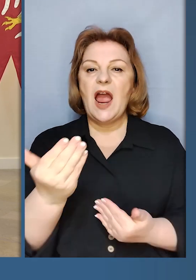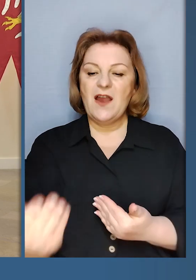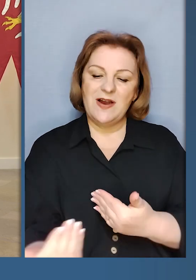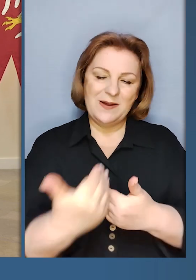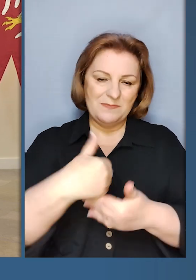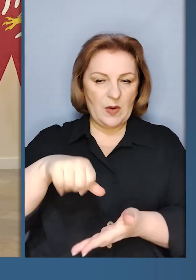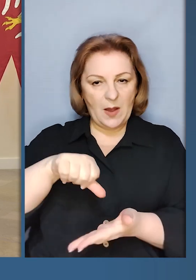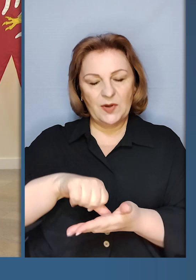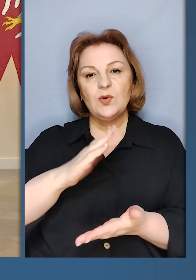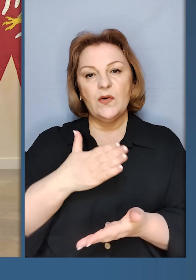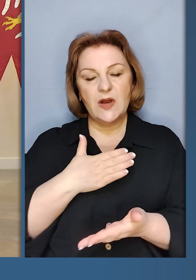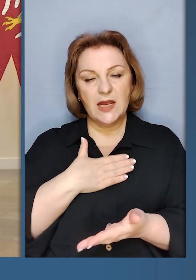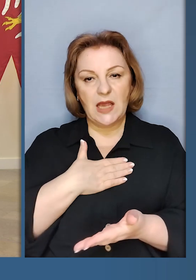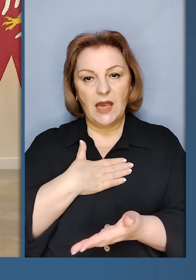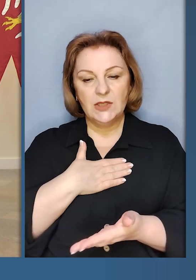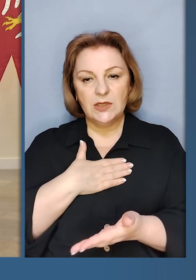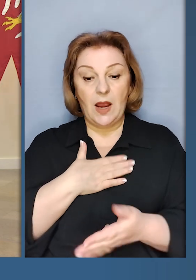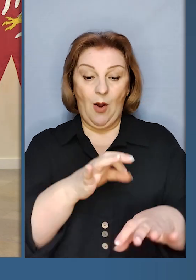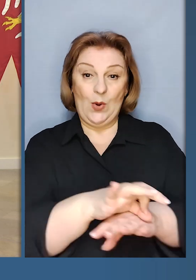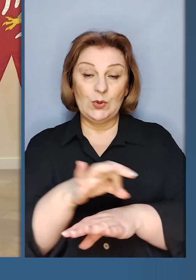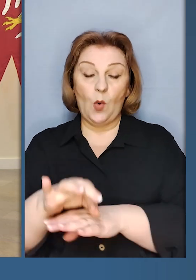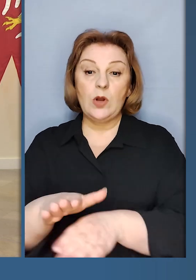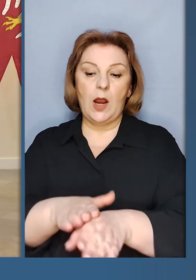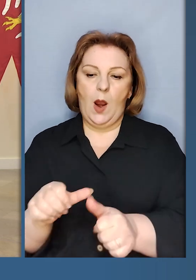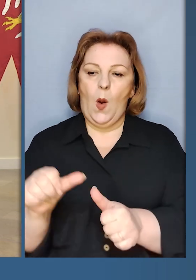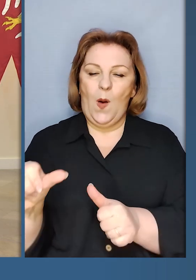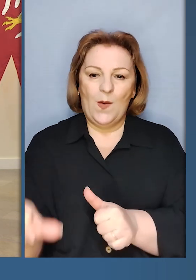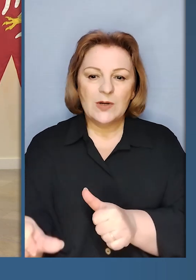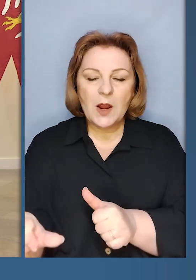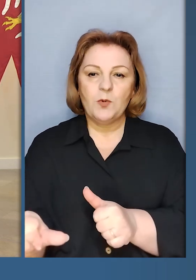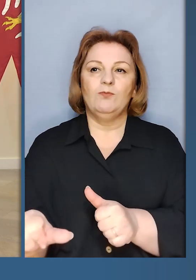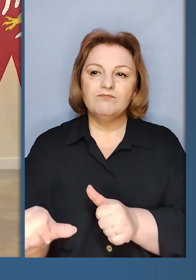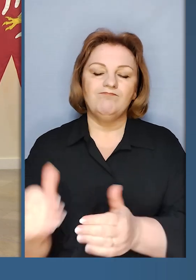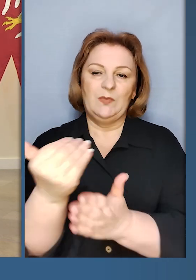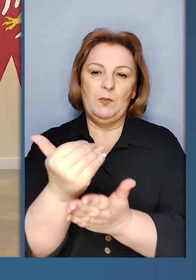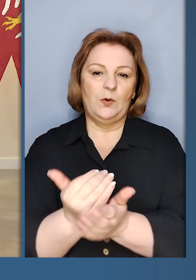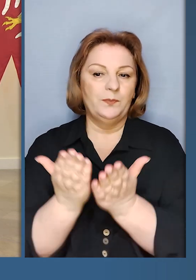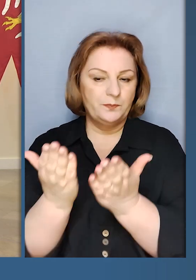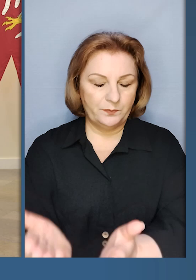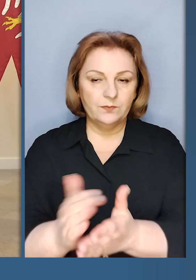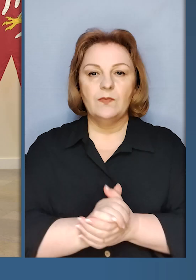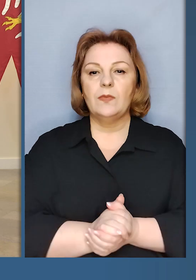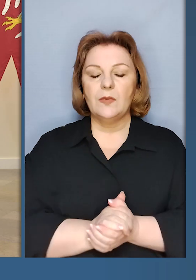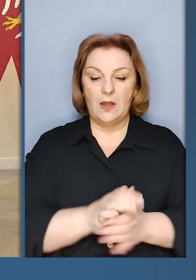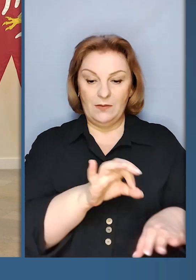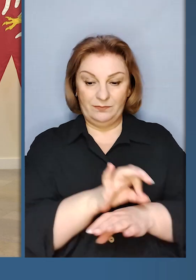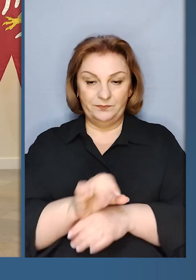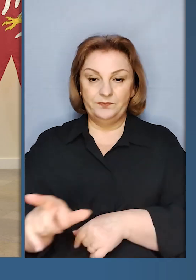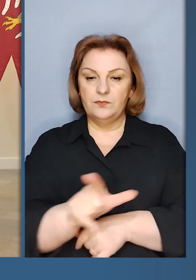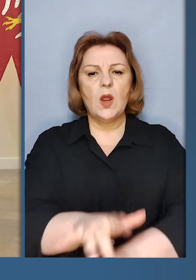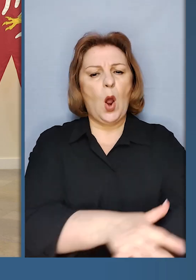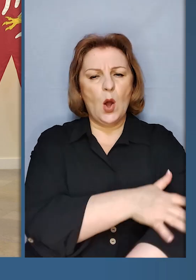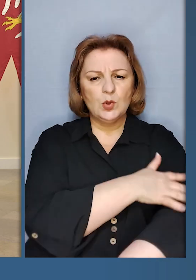вашою присутністю. Наші дужини реалізують окрему програму. До речі, вони від